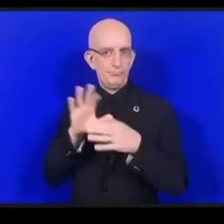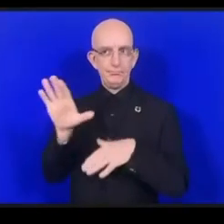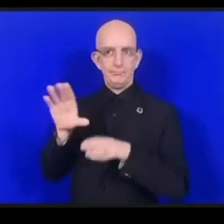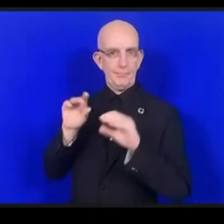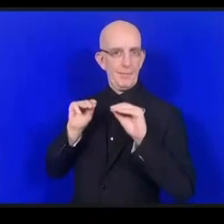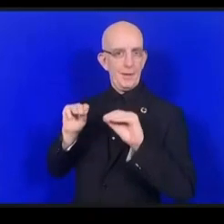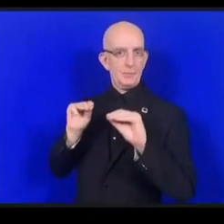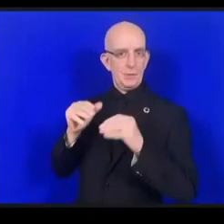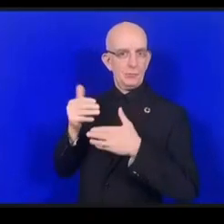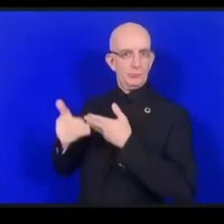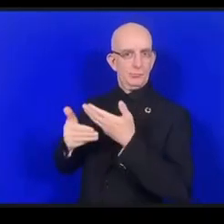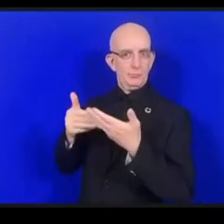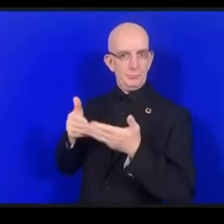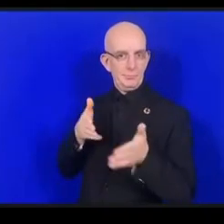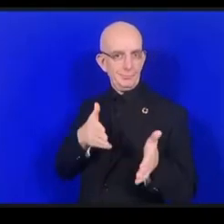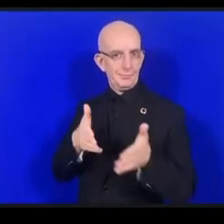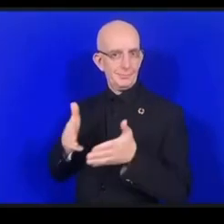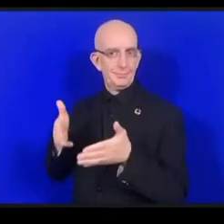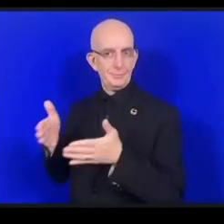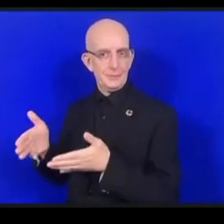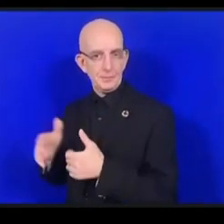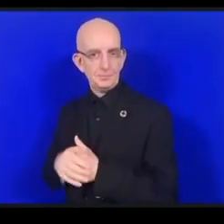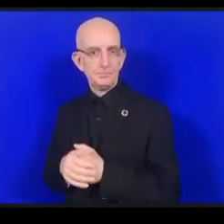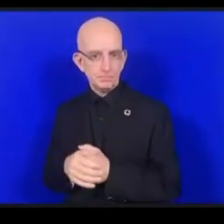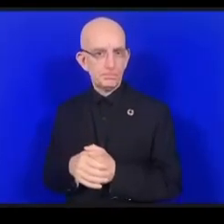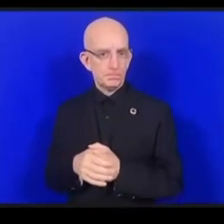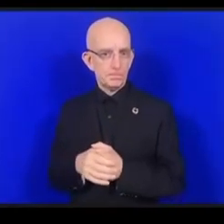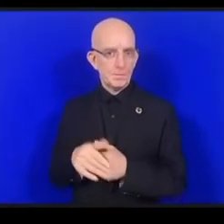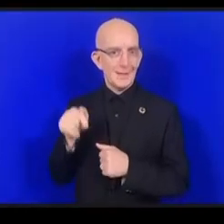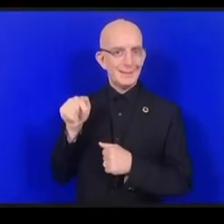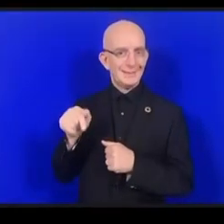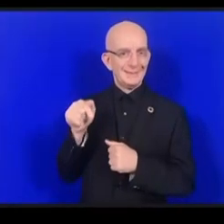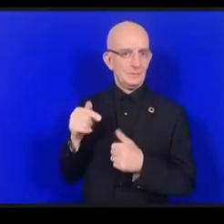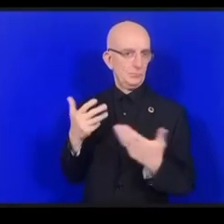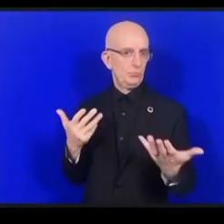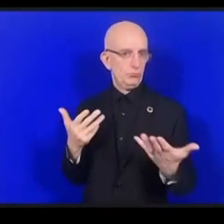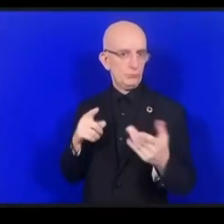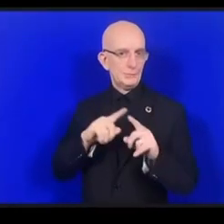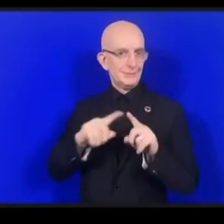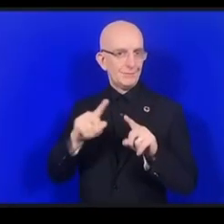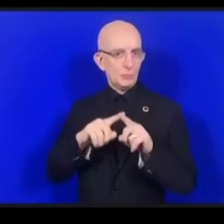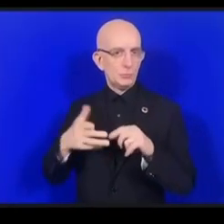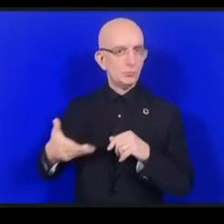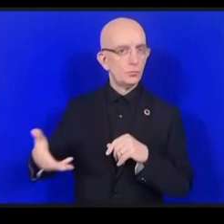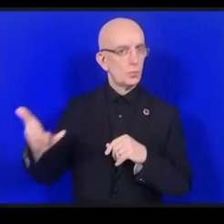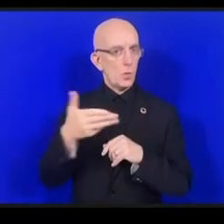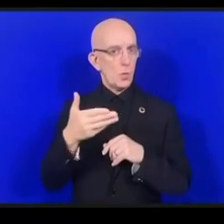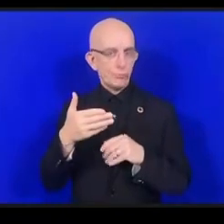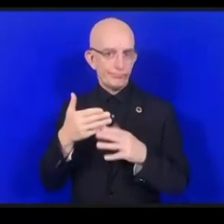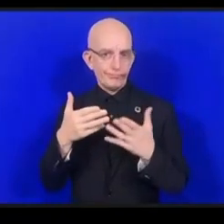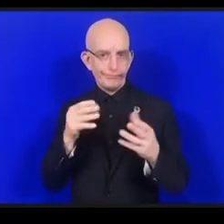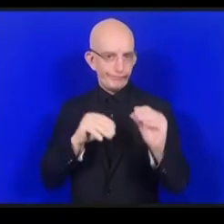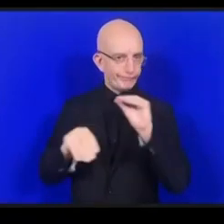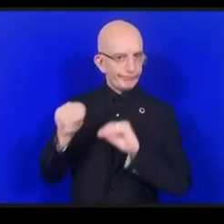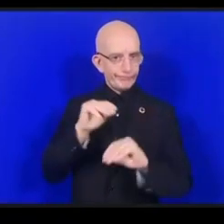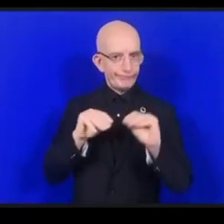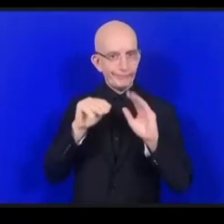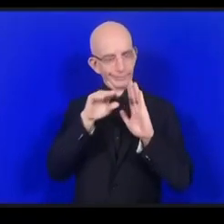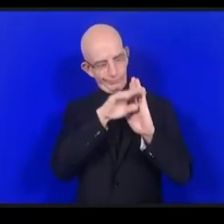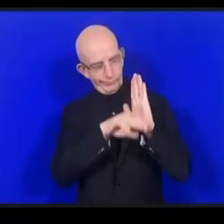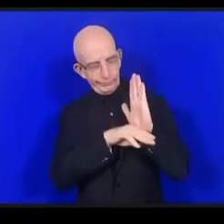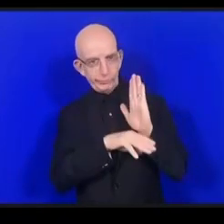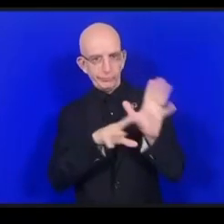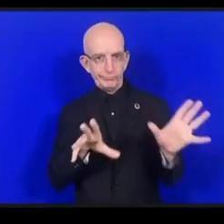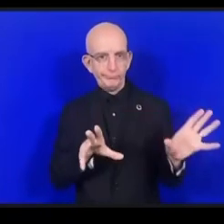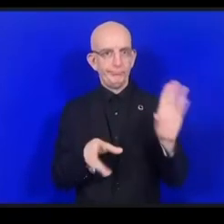مصادر تعليمية مفتوحة ونقوم بتطوير معايير تتماشى